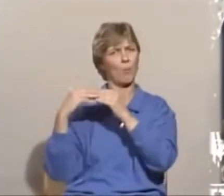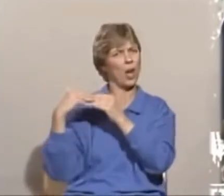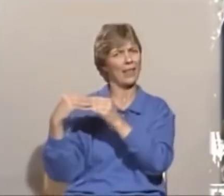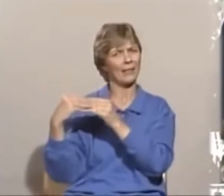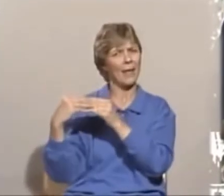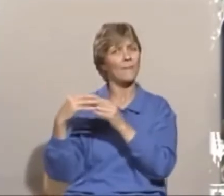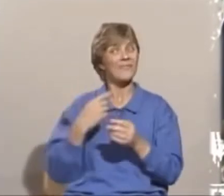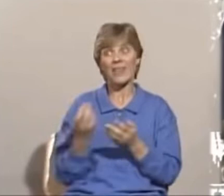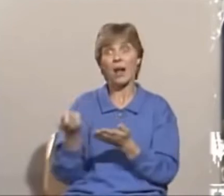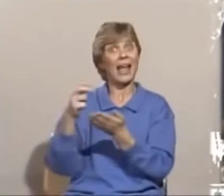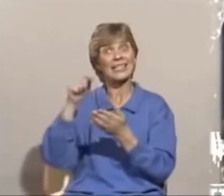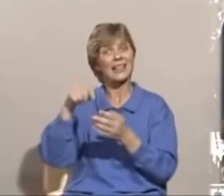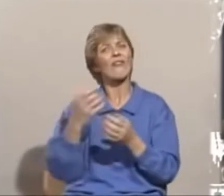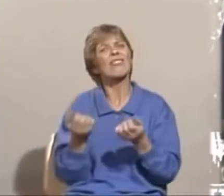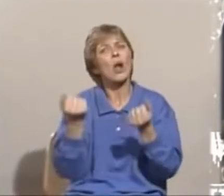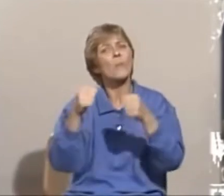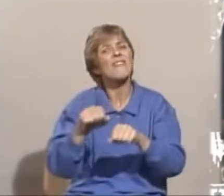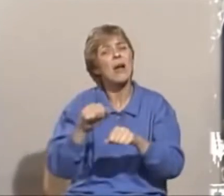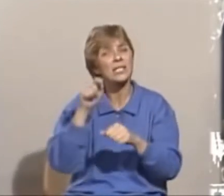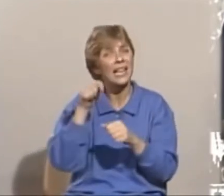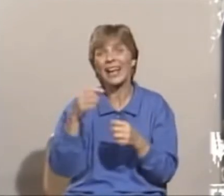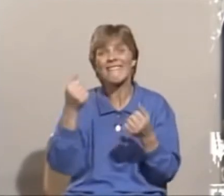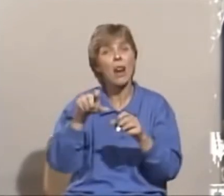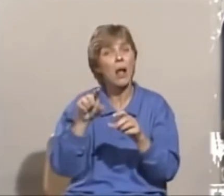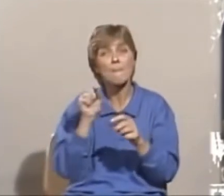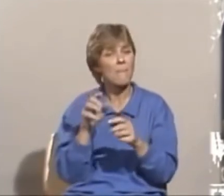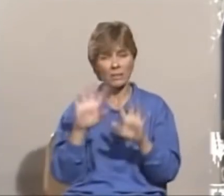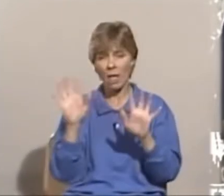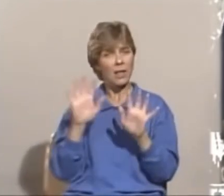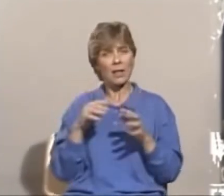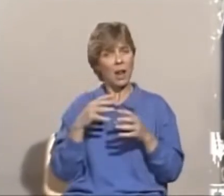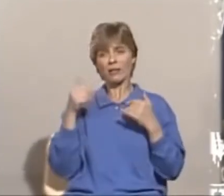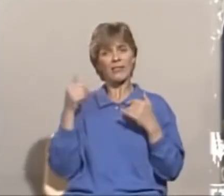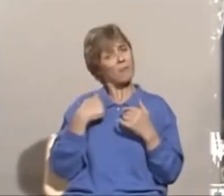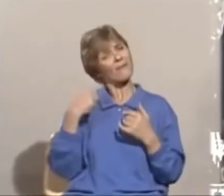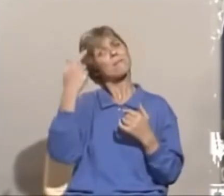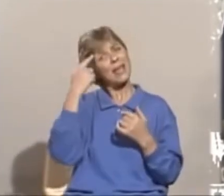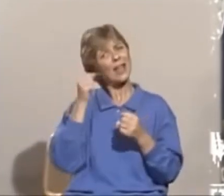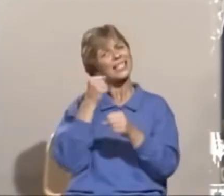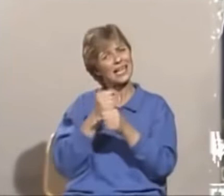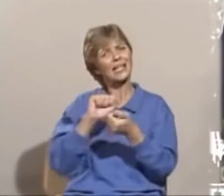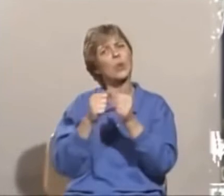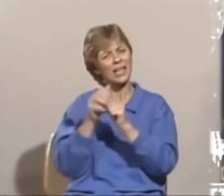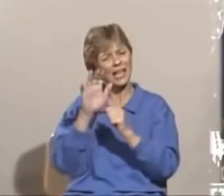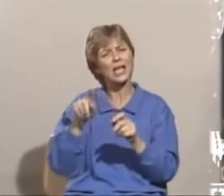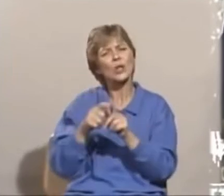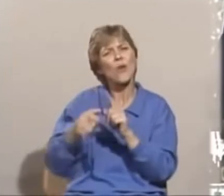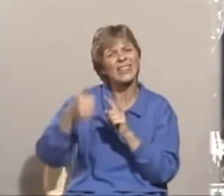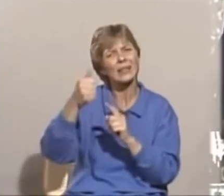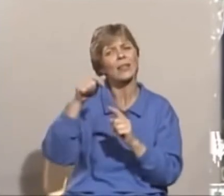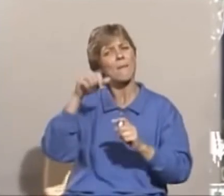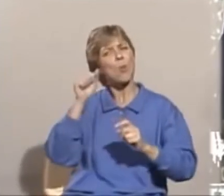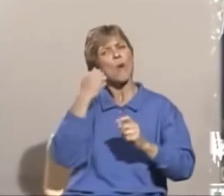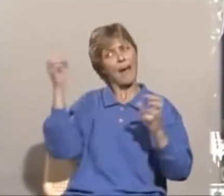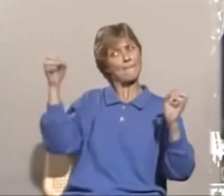reist dette, ikke fordi vi har kommet til noen vanskeligheter i valgkampen langt ifra, men fordi vi mener at sikkerhetspolitikk er så viktig at den må være belyst